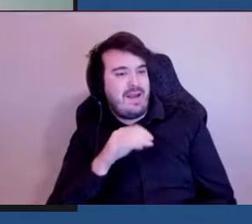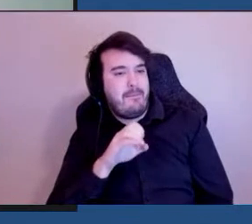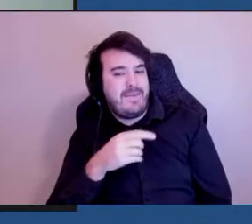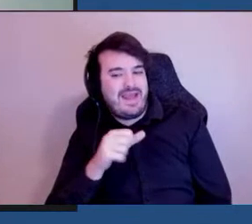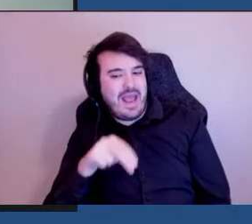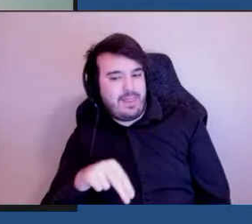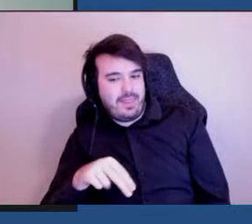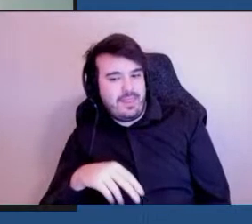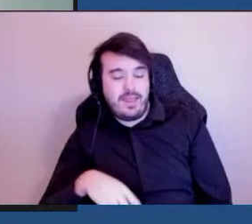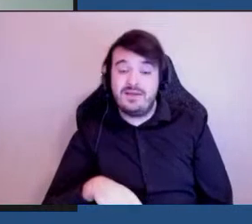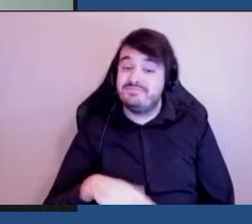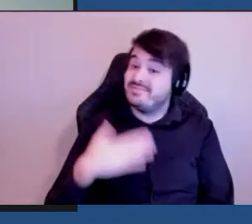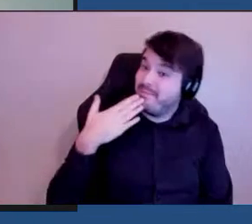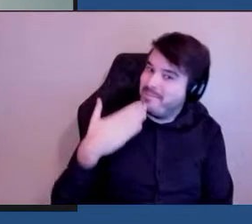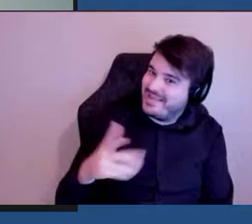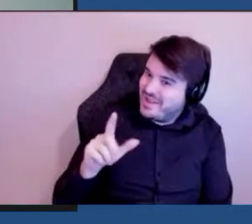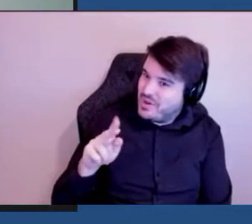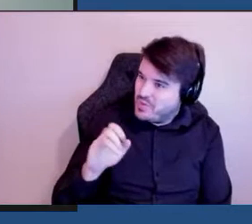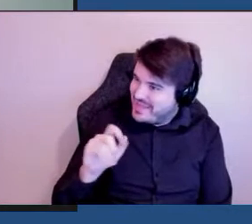merci Lucille